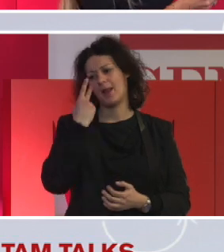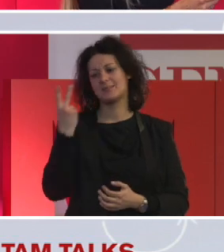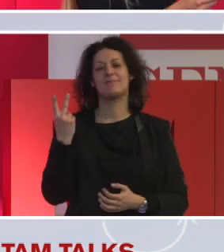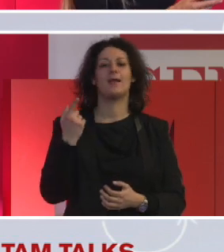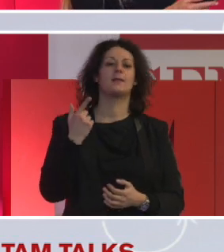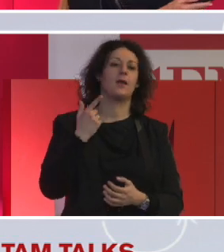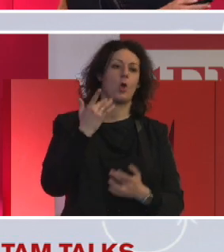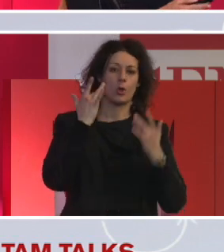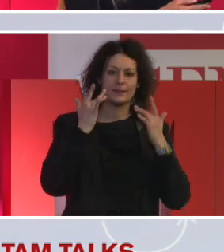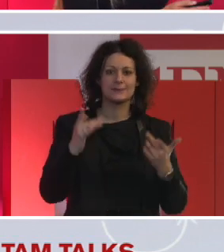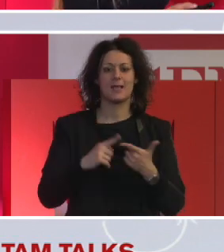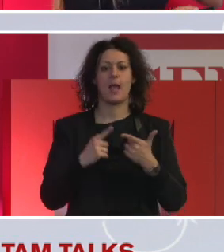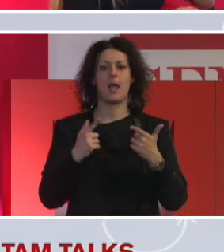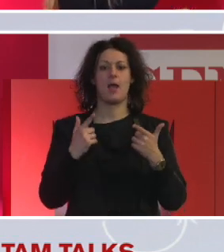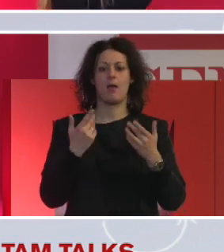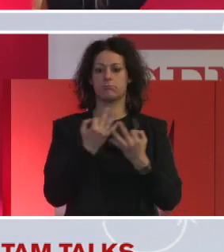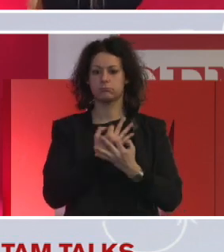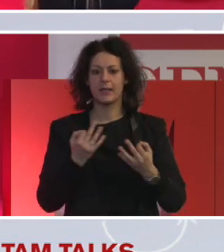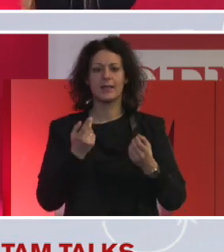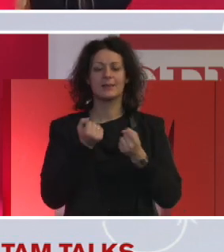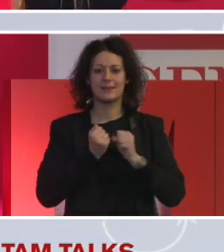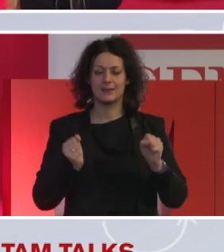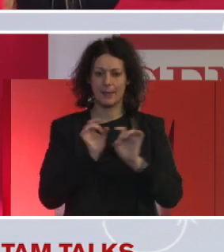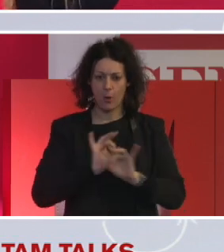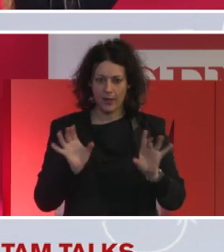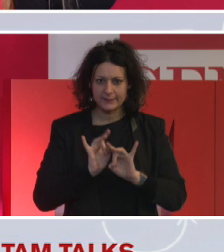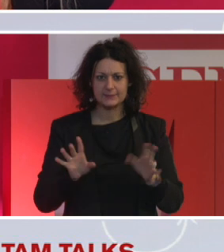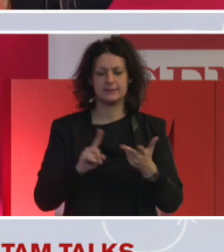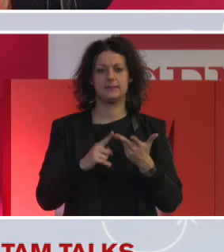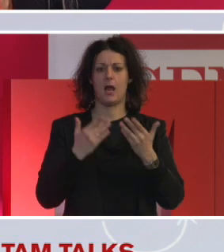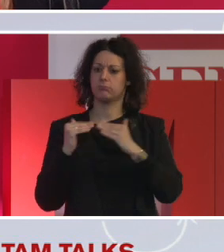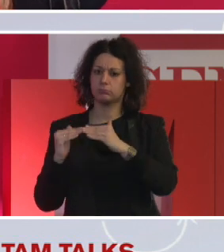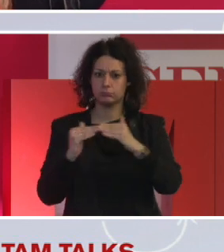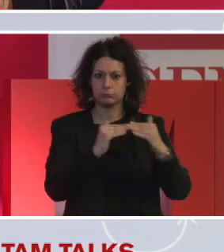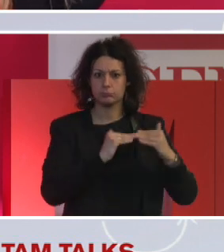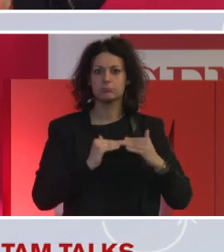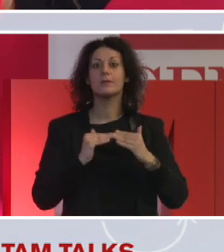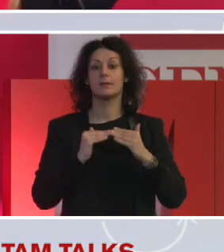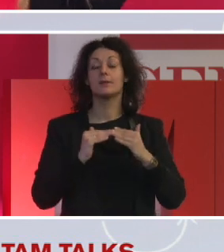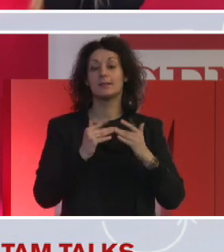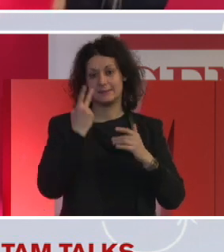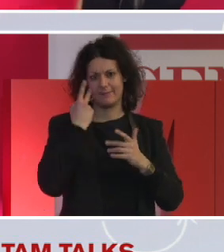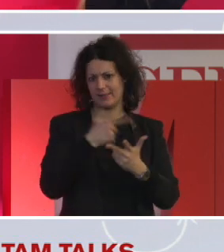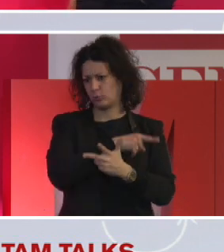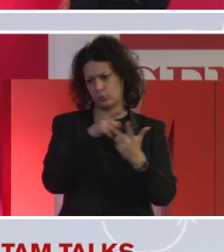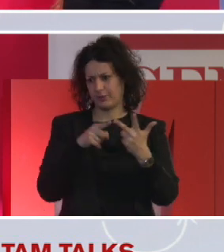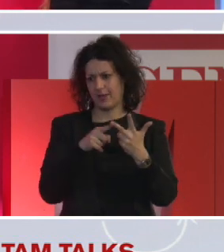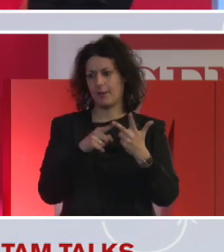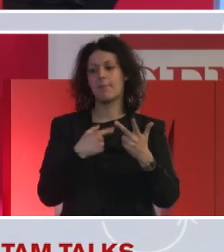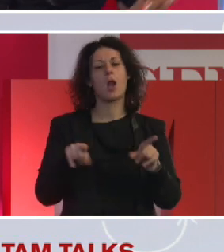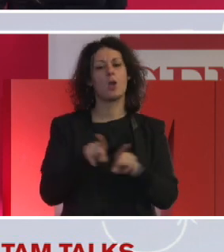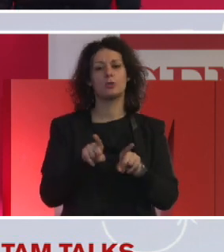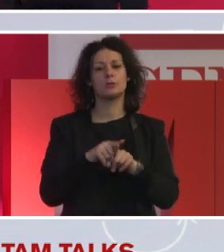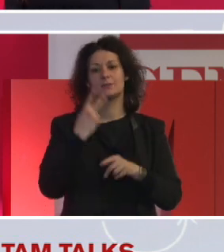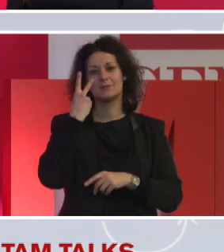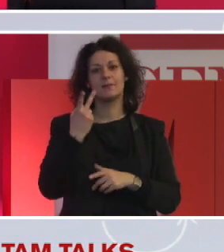meritocrazia, ma anche il rispetto, come vedete nella mia, sempre importante nella millennials, ma di nuovo la fiducia, il rispetto,